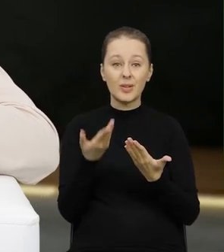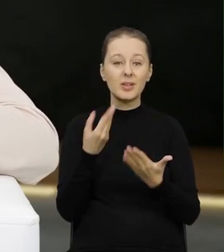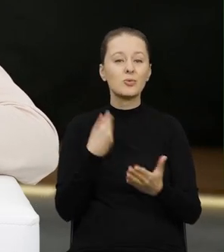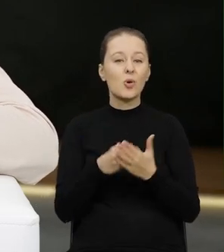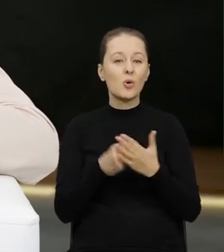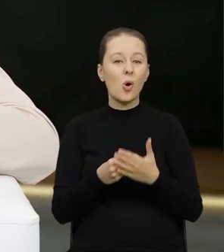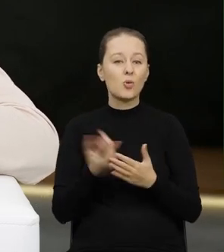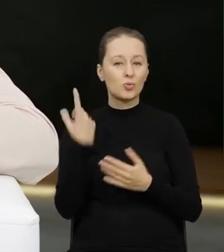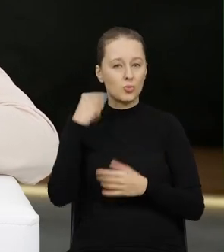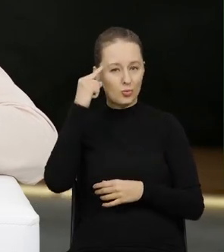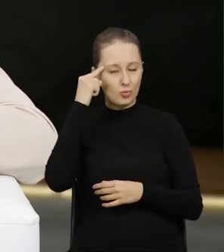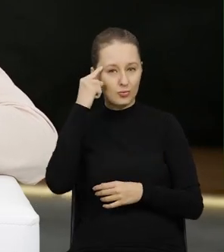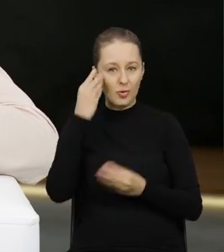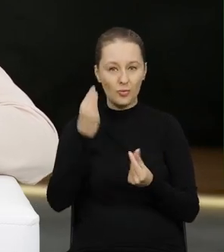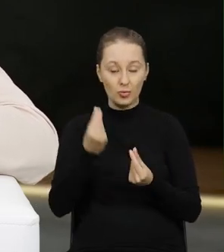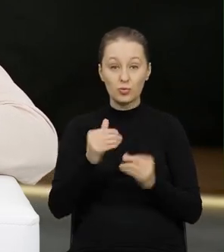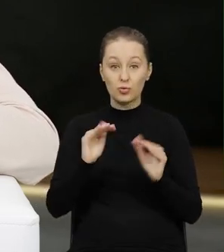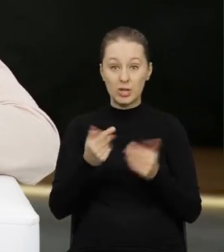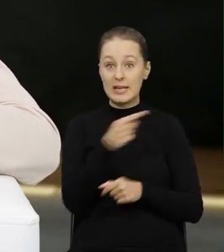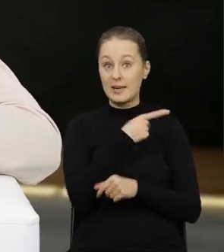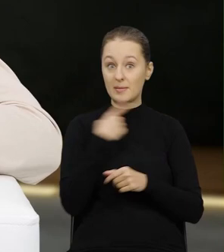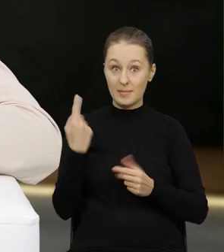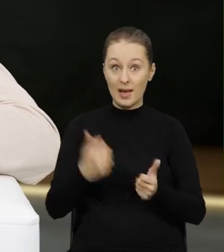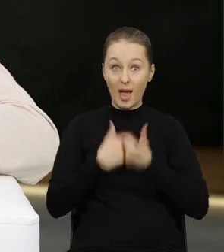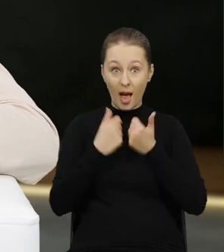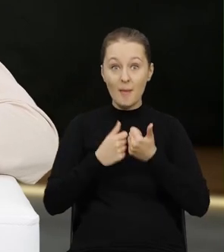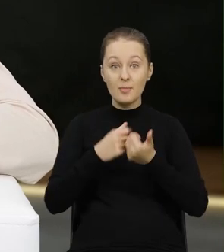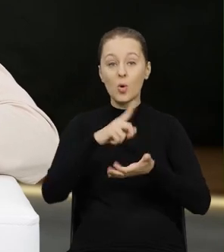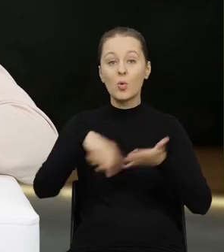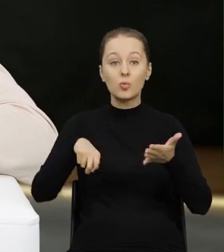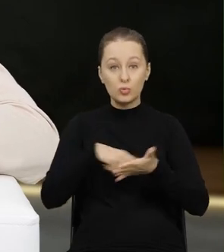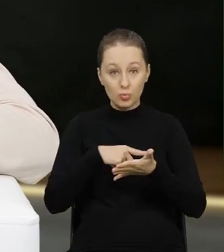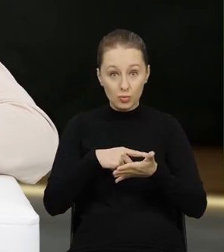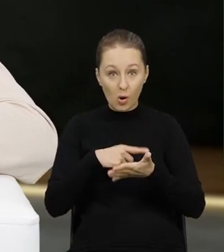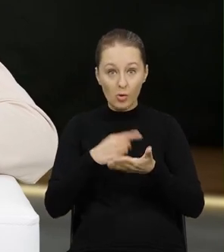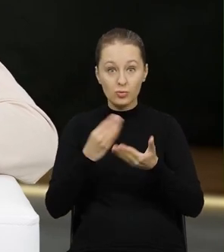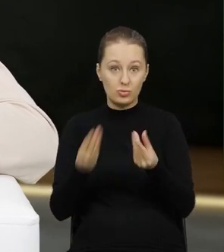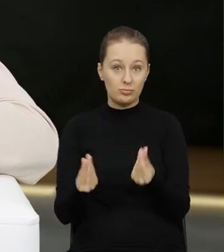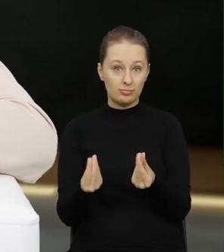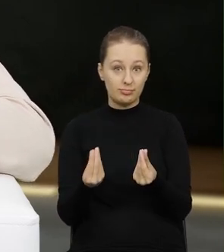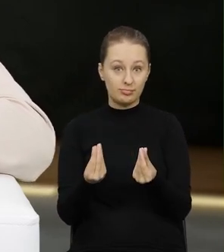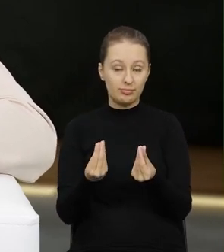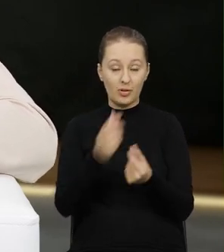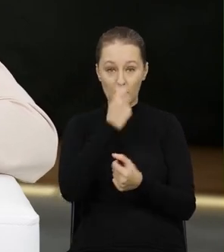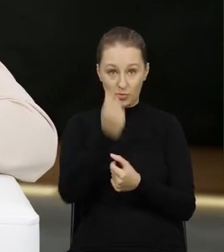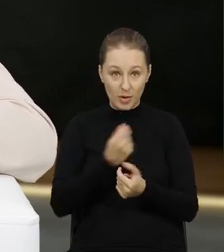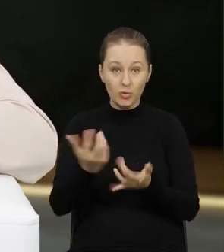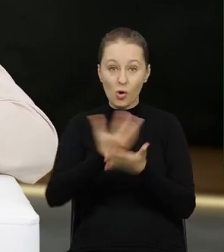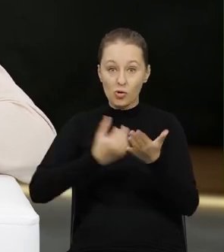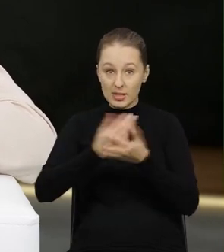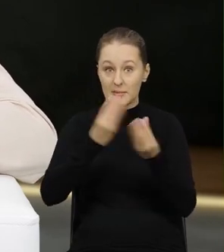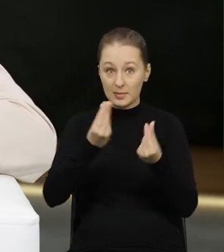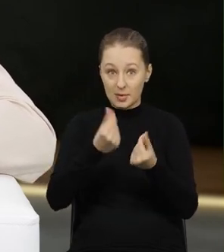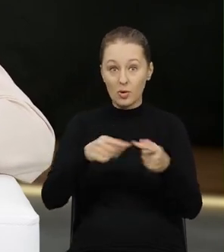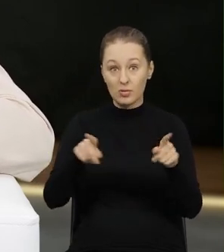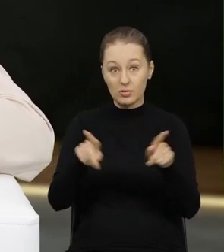jakby na usunięcie skutków tej nielegalnej działalności korzystamy ze środków, które pochodzą od